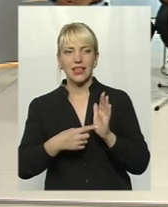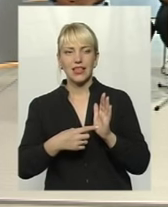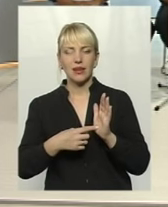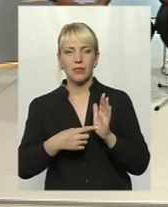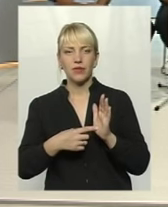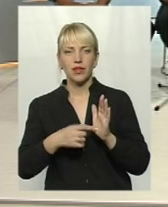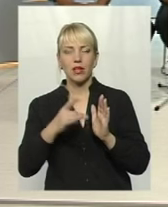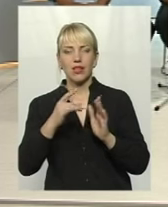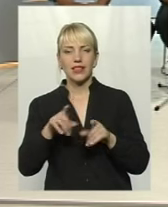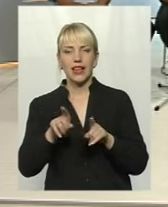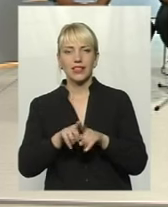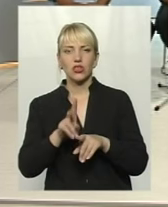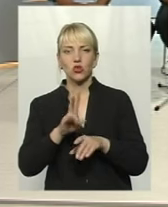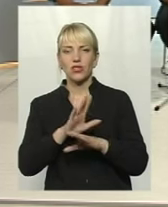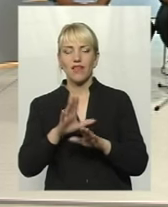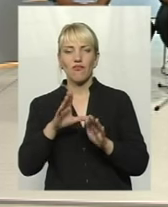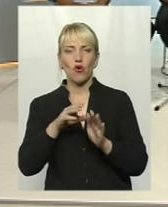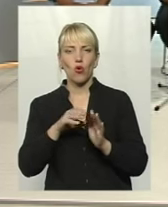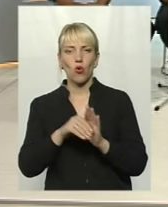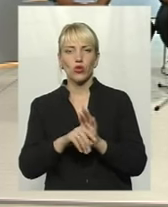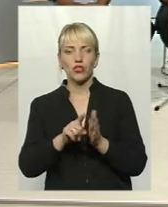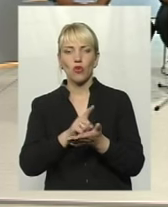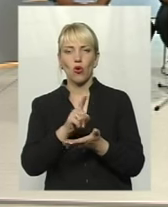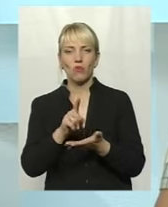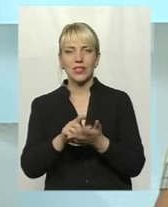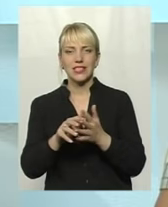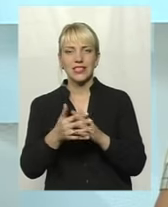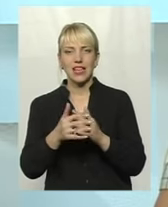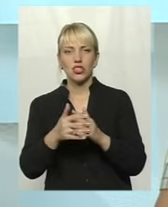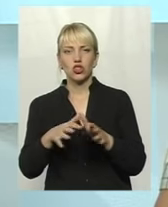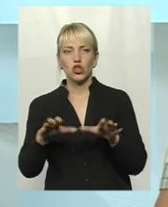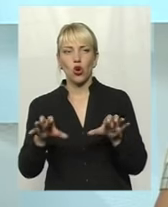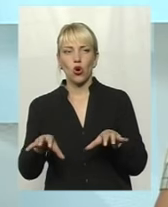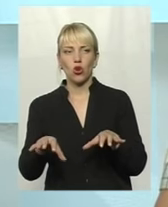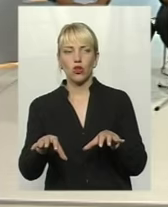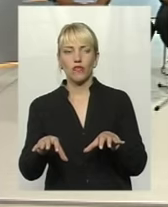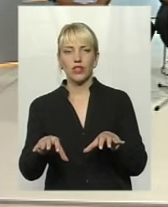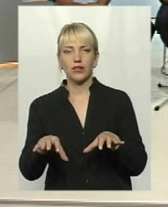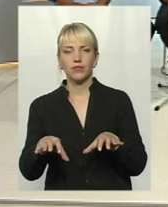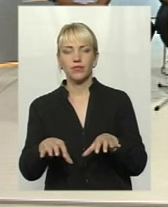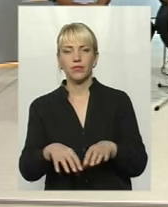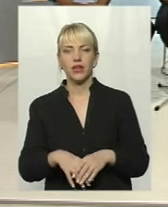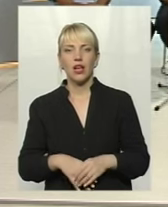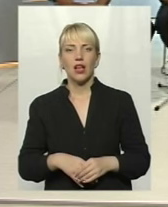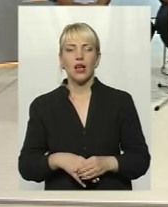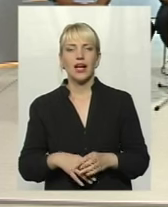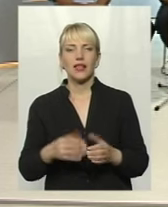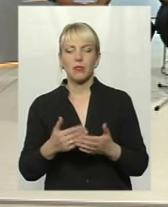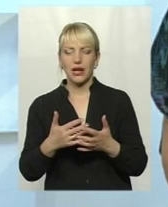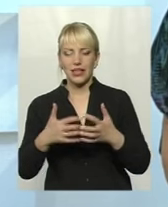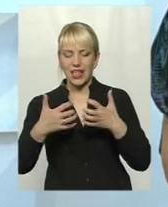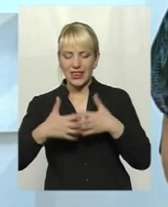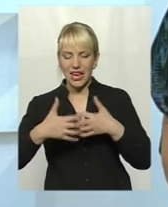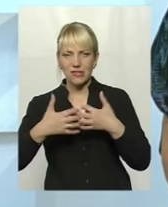не входять в обов'язки жосерчного голови, так само в цьому трансформатору і все